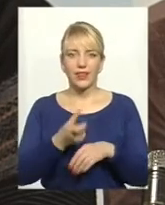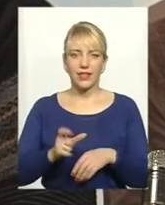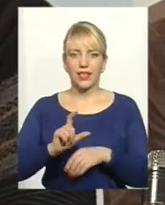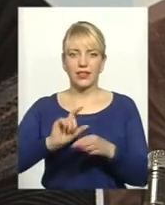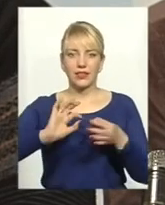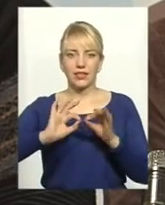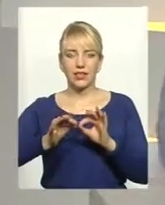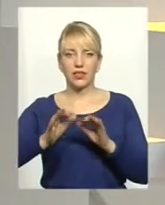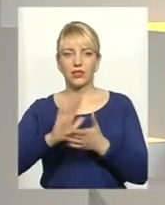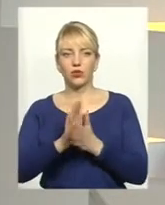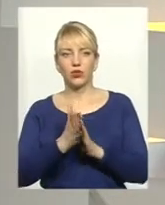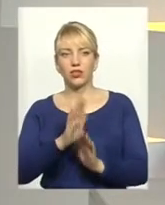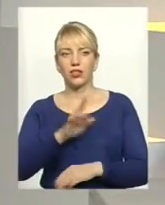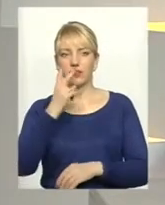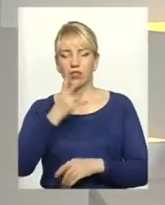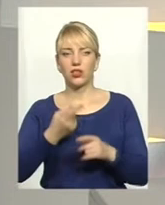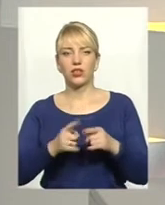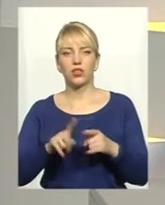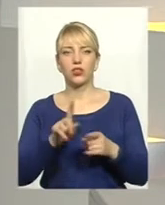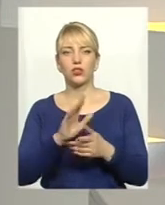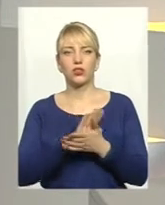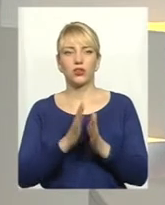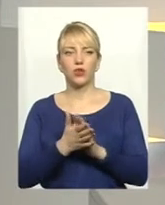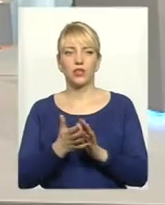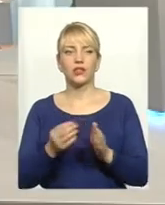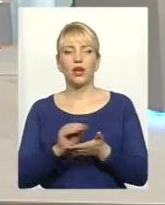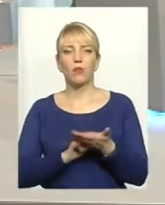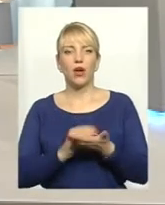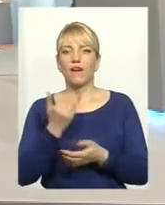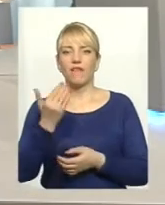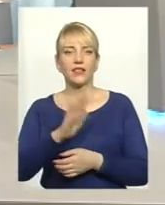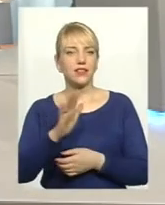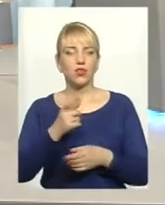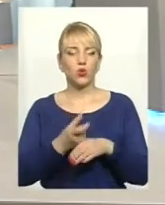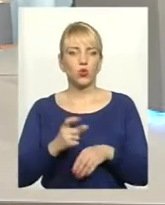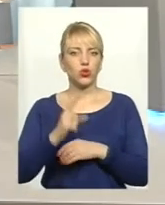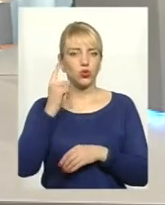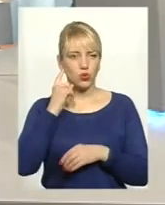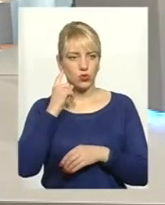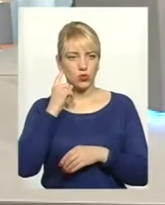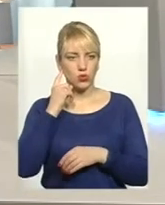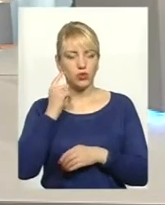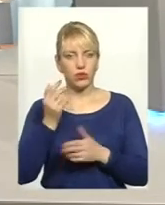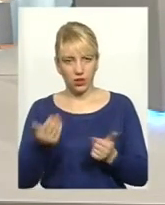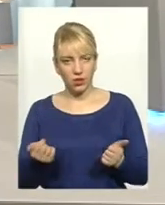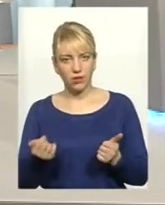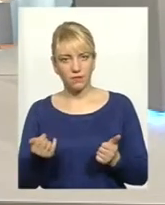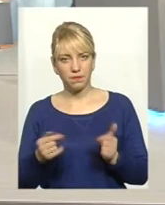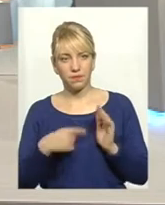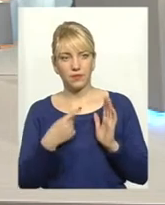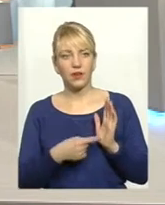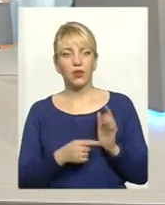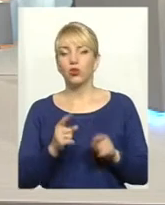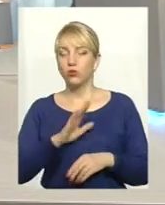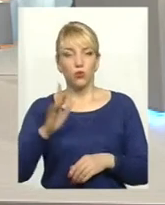Ну, не зважаючи на те, що ці акції повторюються, вас не дуже чують, от не дуже дослухаються, так, пане Гліме? Чому не